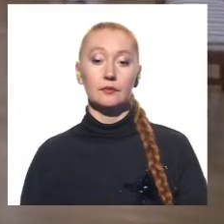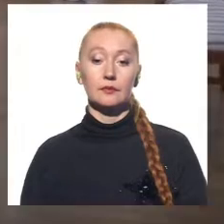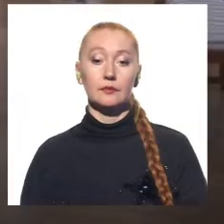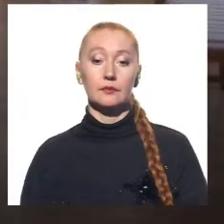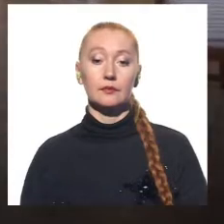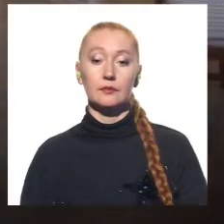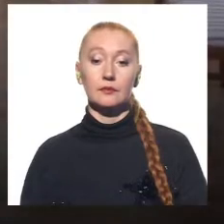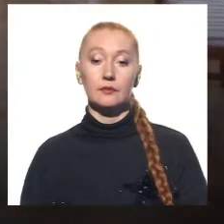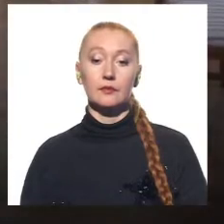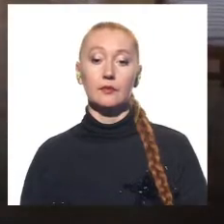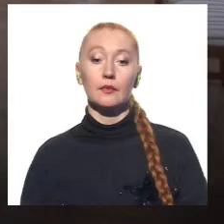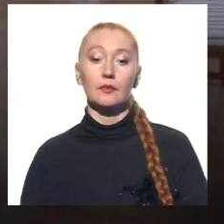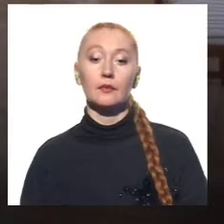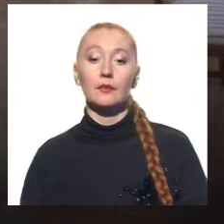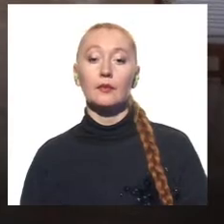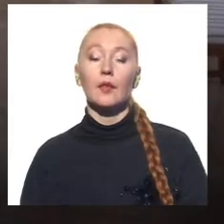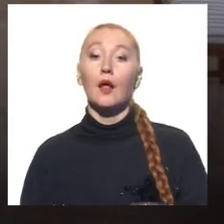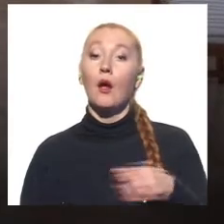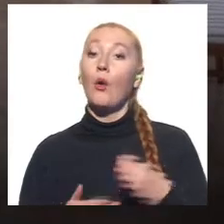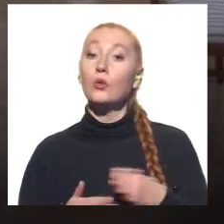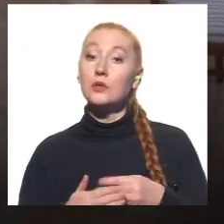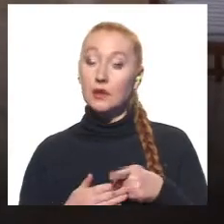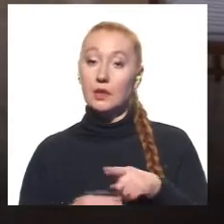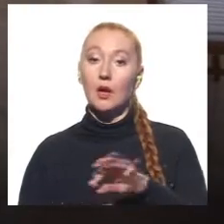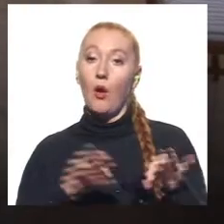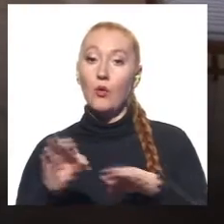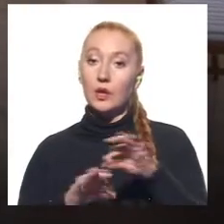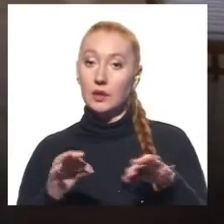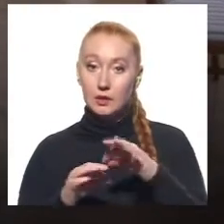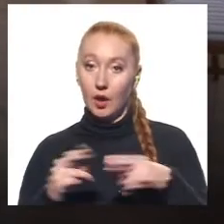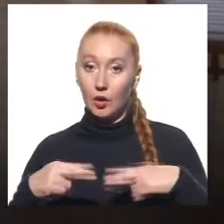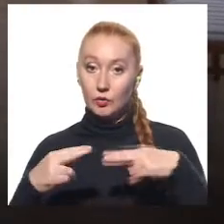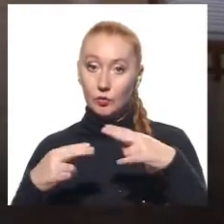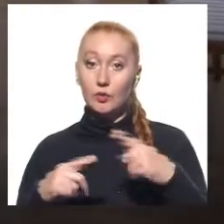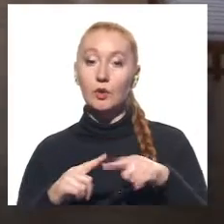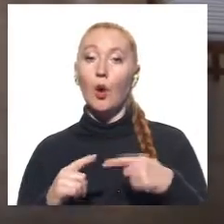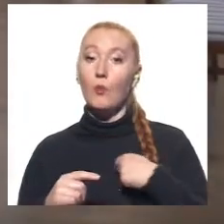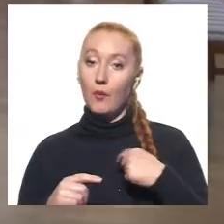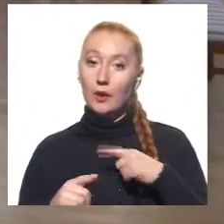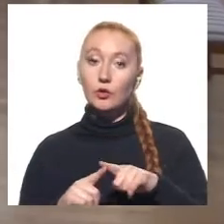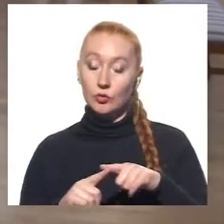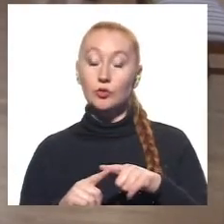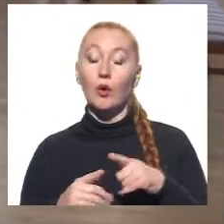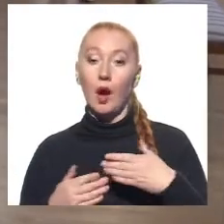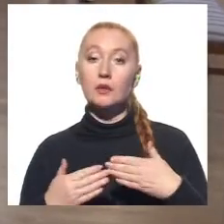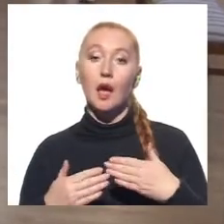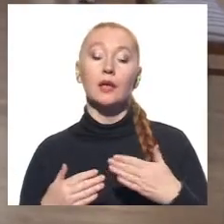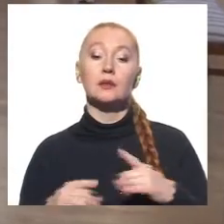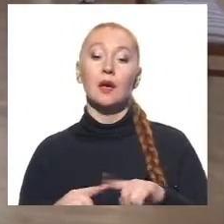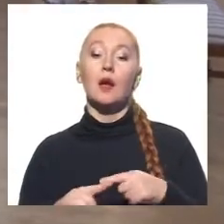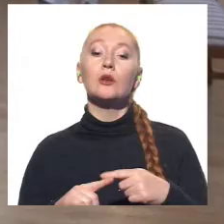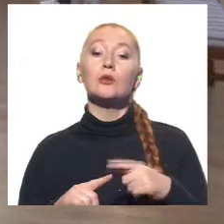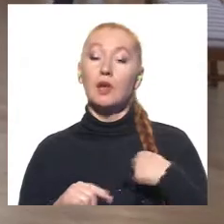Критерію оцінки в архітектурі і до мене, якщо стосується мене, а також,